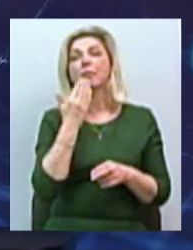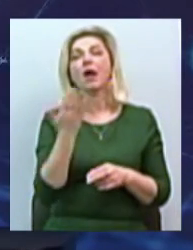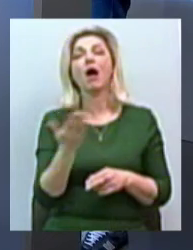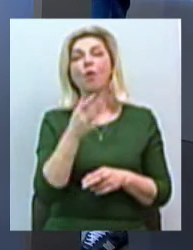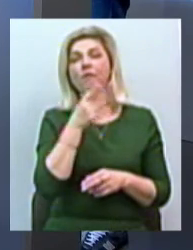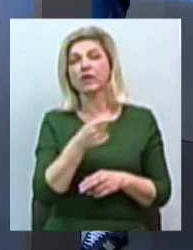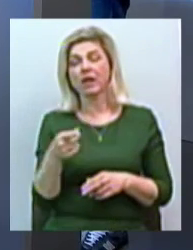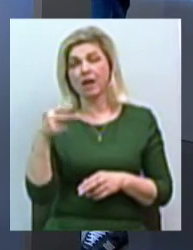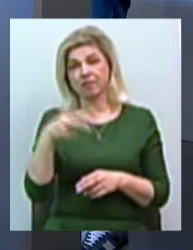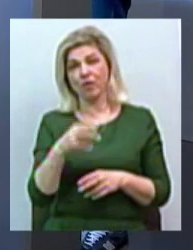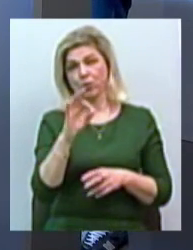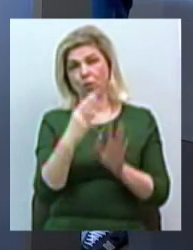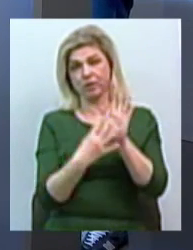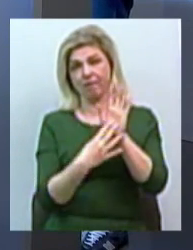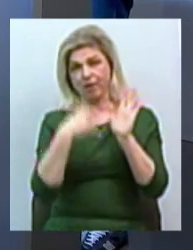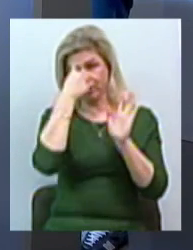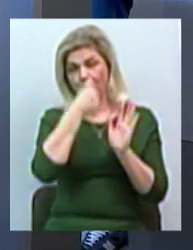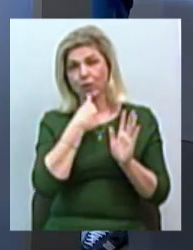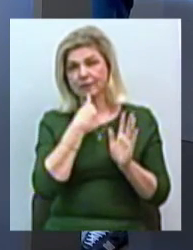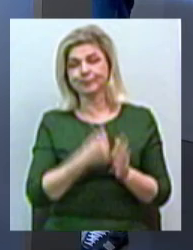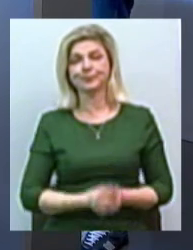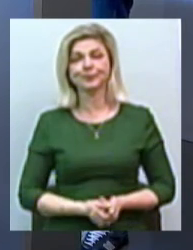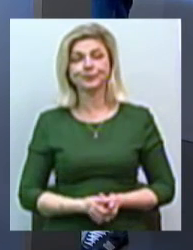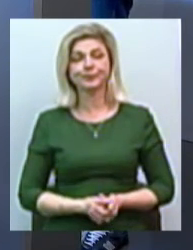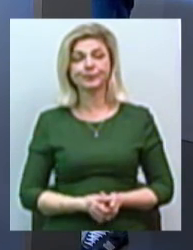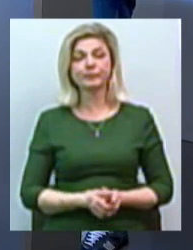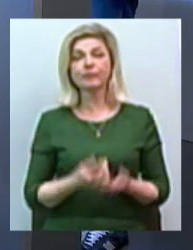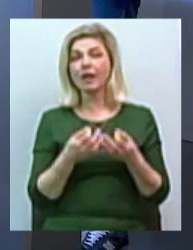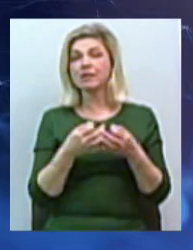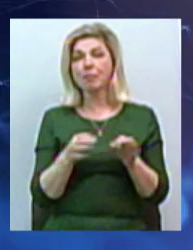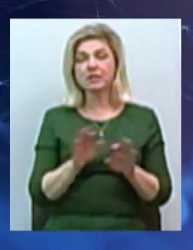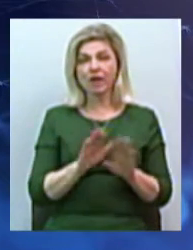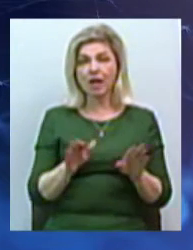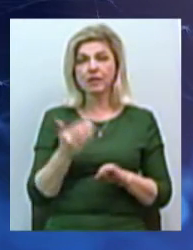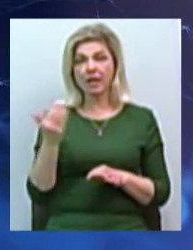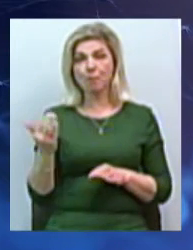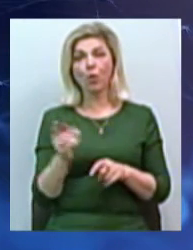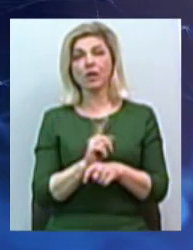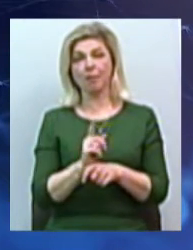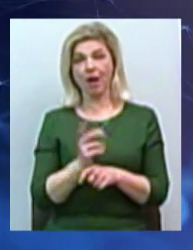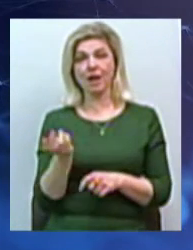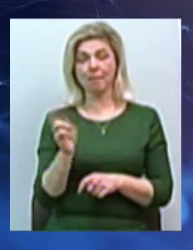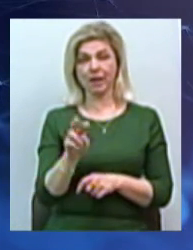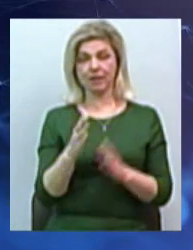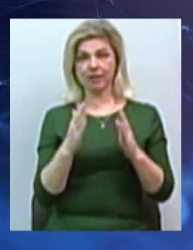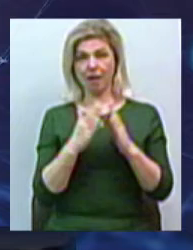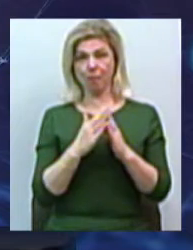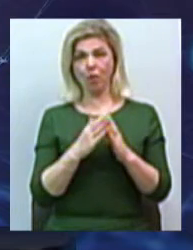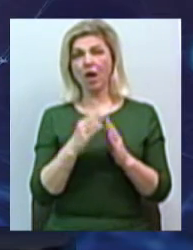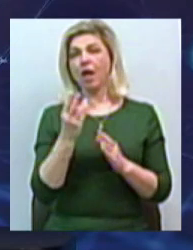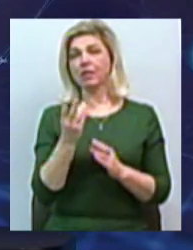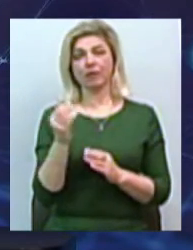2009? То есть це не позволяло їм прийти нормально дому, не спустив